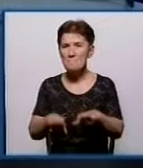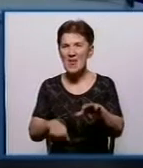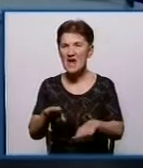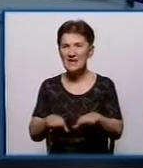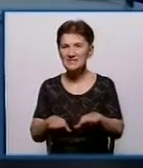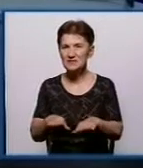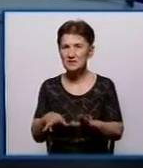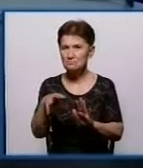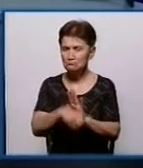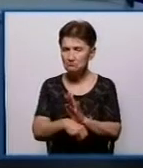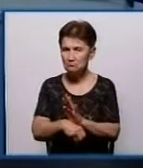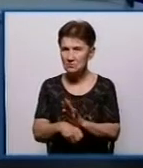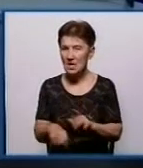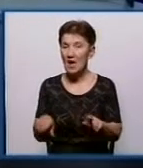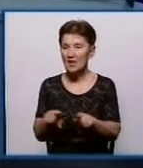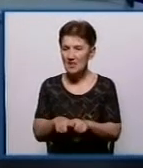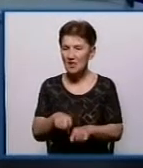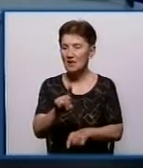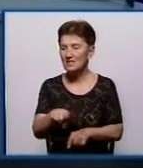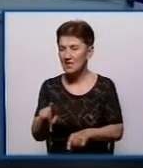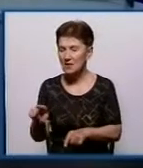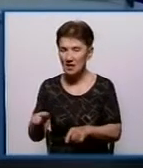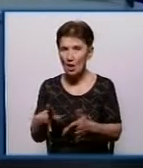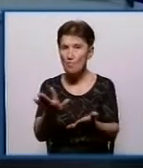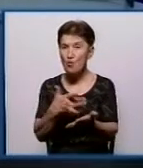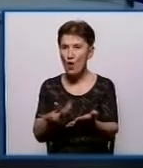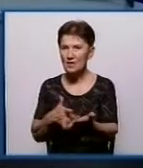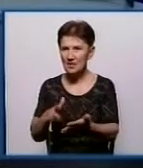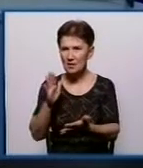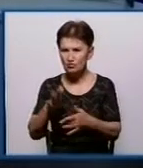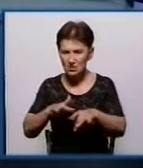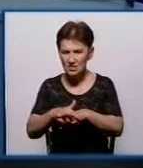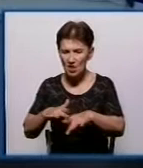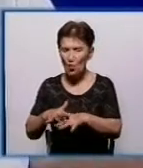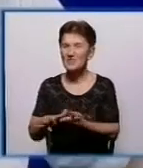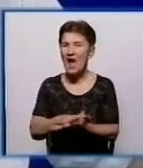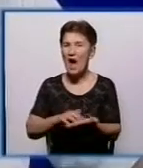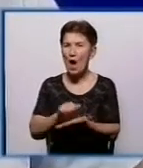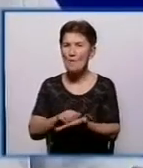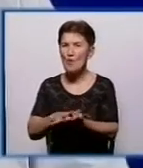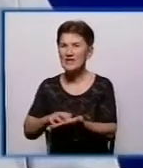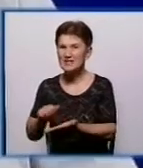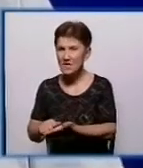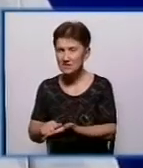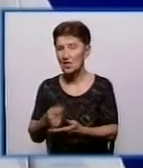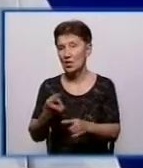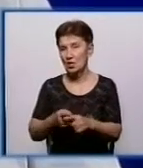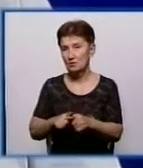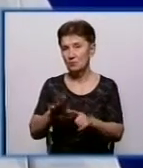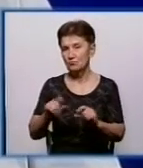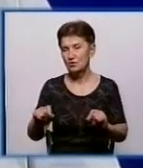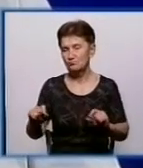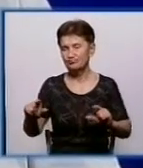І, відповідно, на них також буде бухгалтерія нараховувати амортизацію, що в свою чергу буде вести до її приросту.